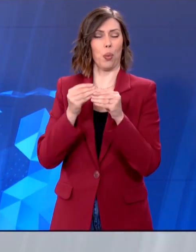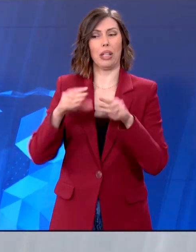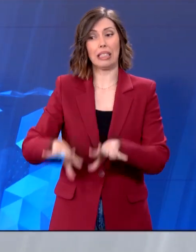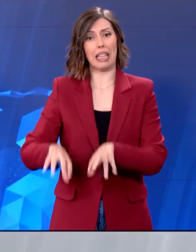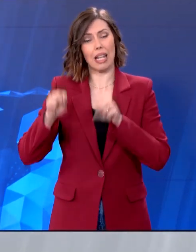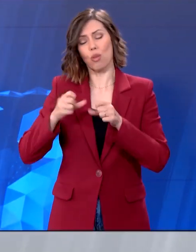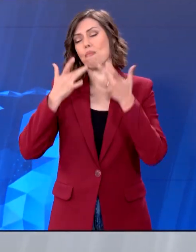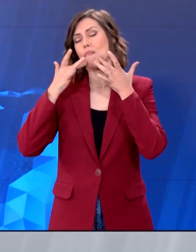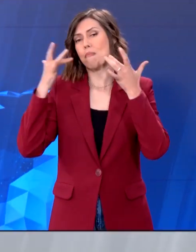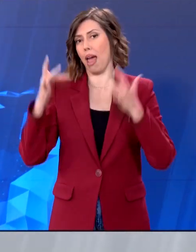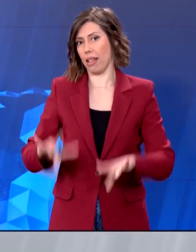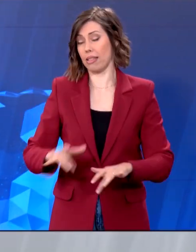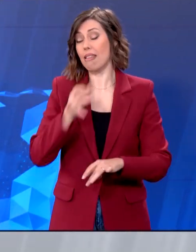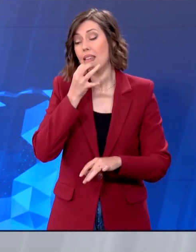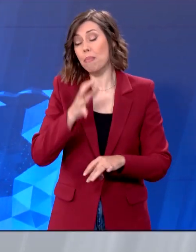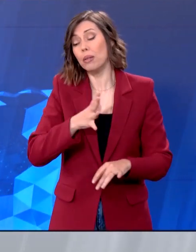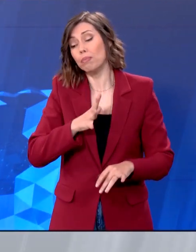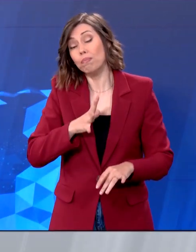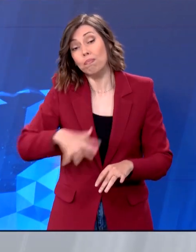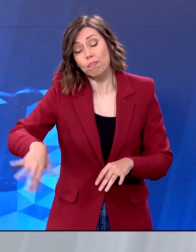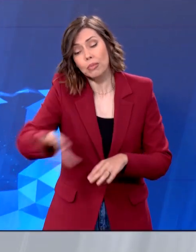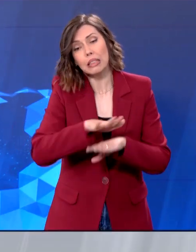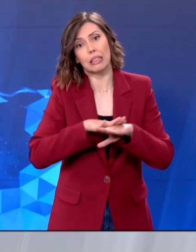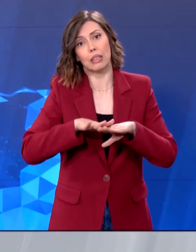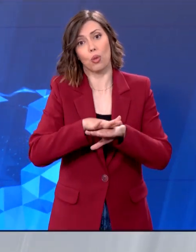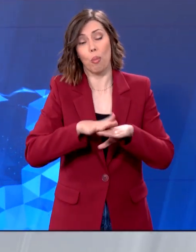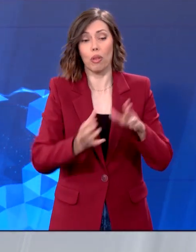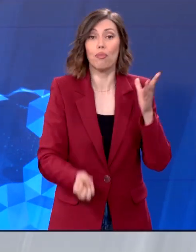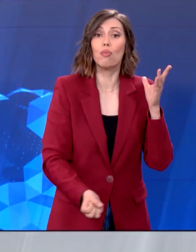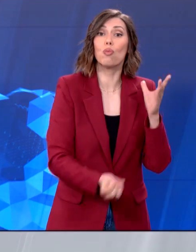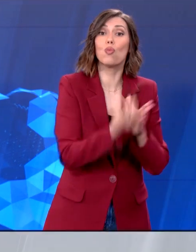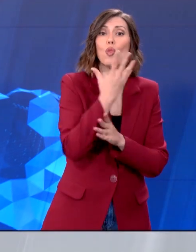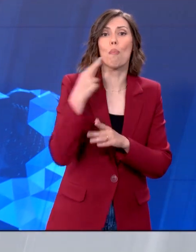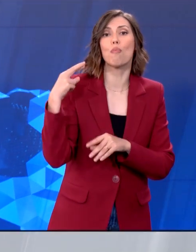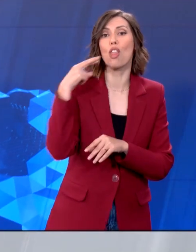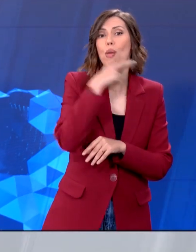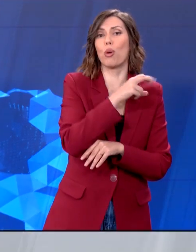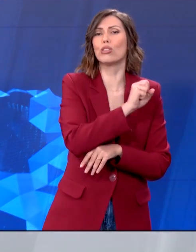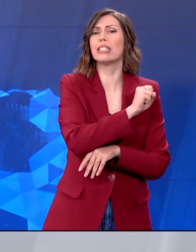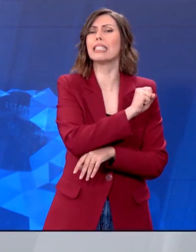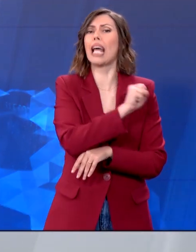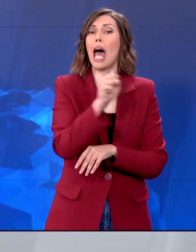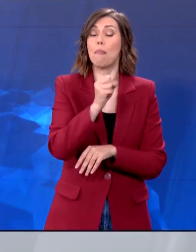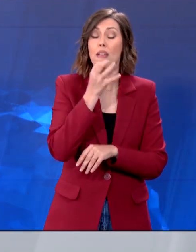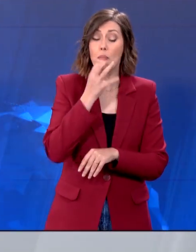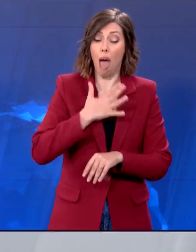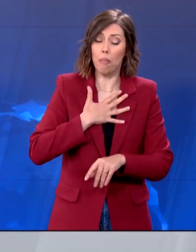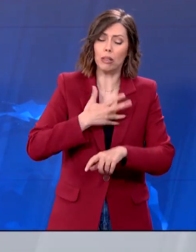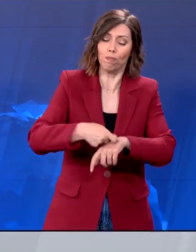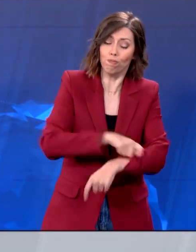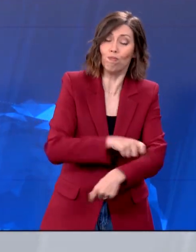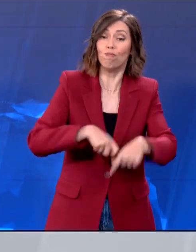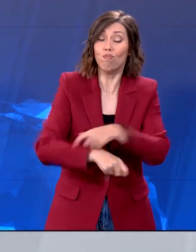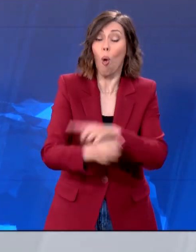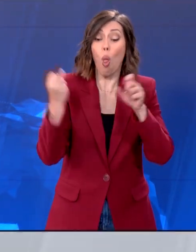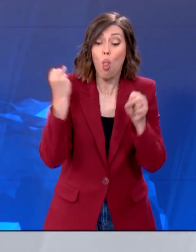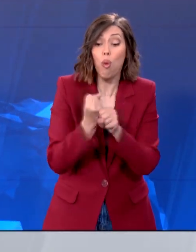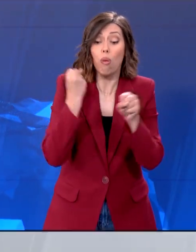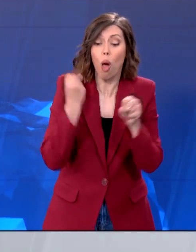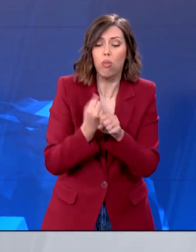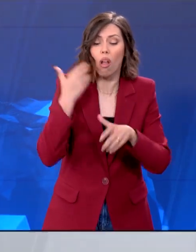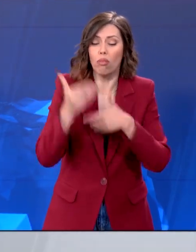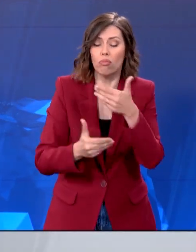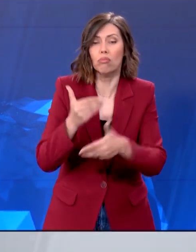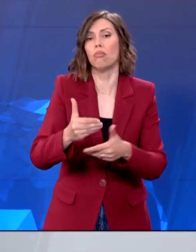από τους ψηφοφόρους. Ενώ ο νέος πρωθυπουργός Κιρ Στάρμερ είπε ότι η κυβέρνησή του πιάνει αμέσως δουλειά και υποσχέθηκε φτηνή ενέργεια,